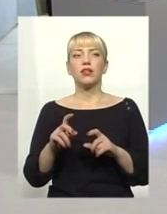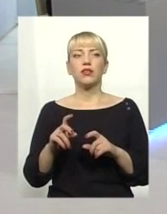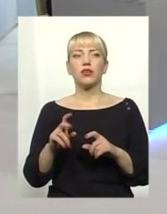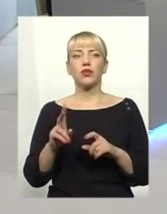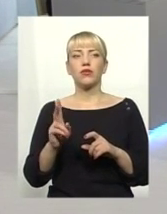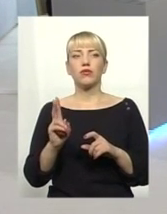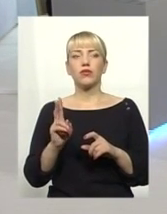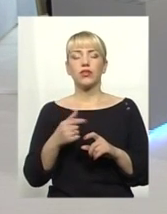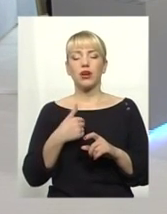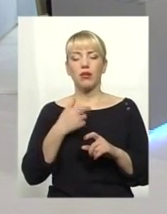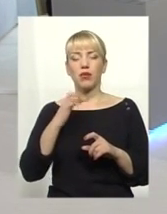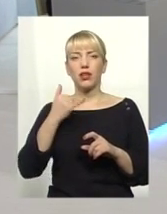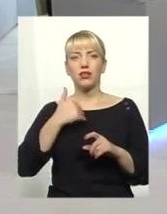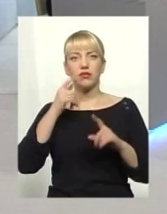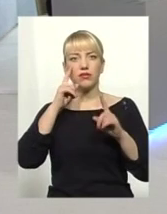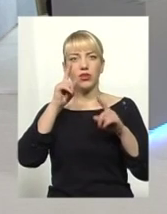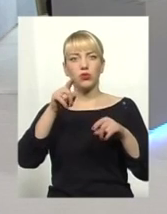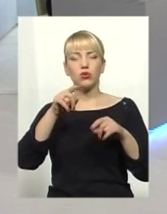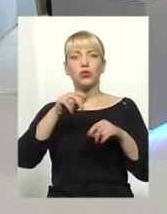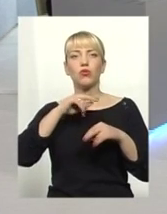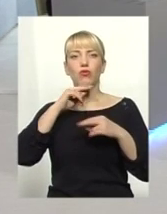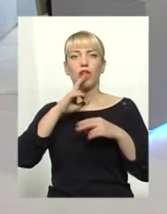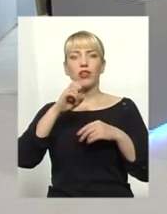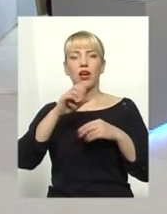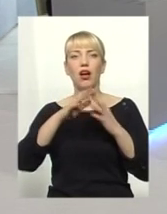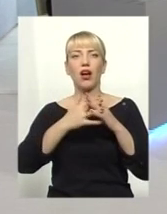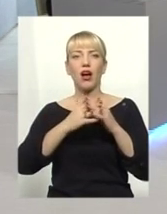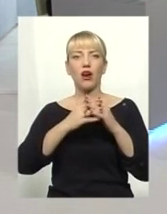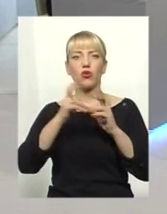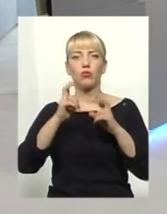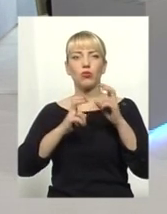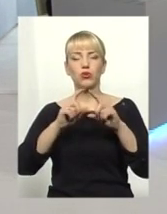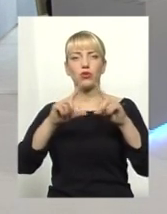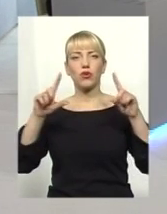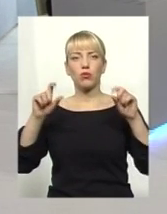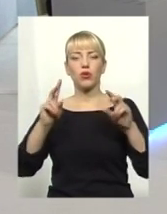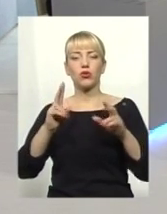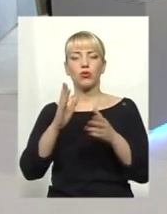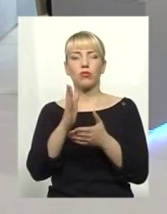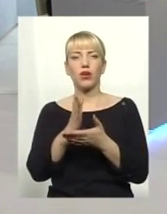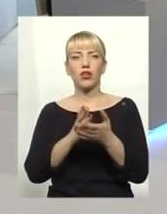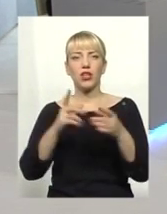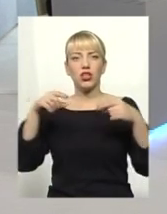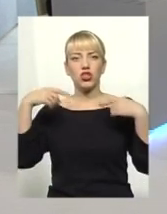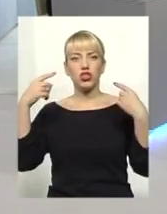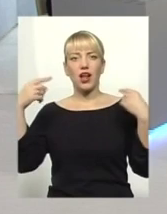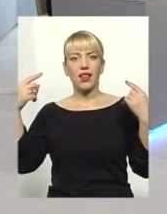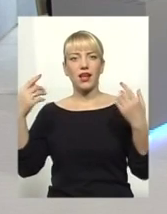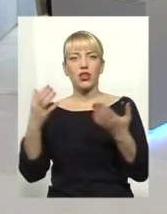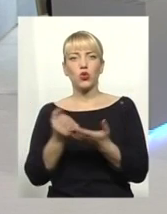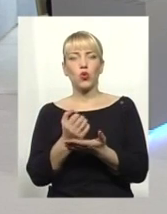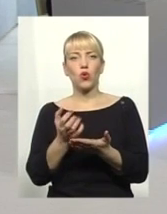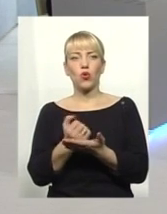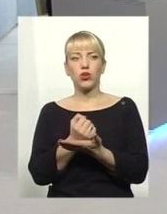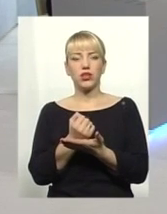звернути увагу на агропромислові компанії, які, з одного боку, є, які мають шалені доходи,